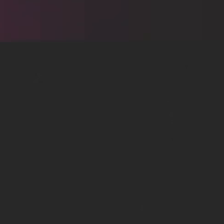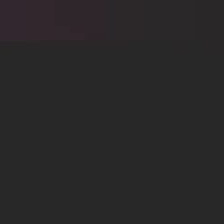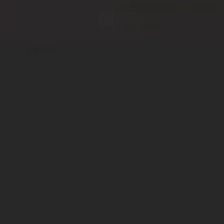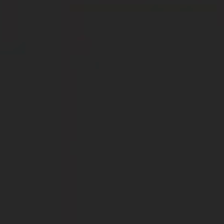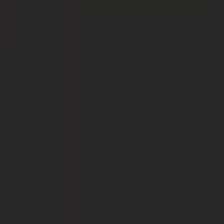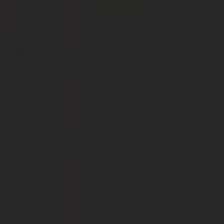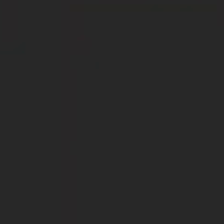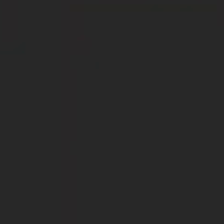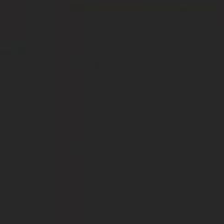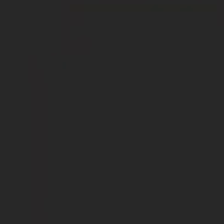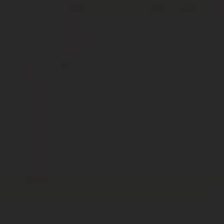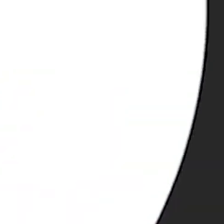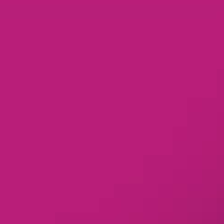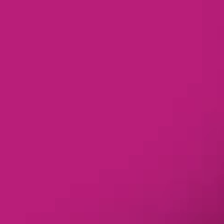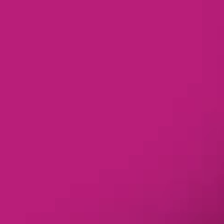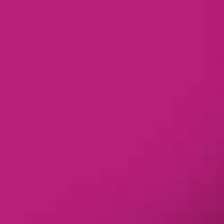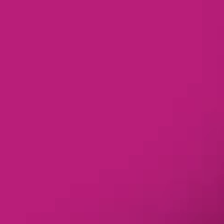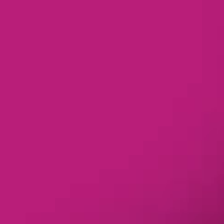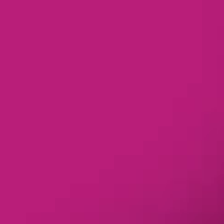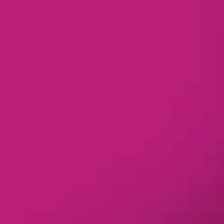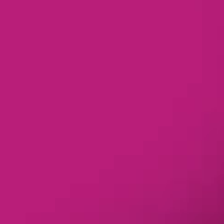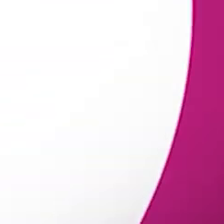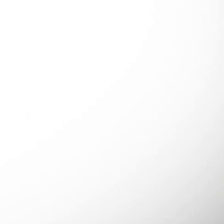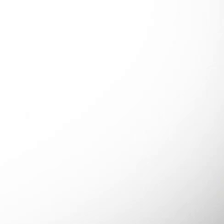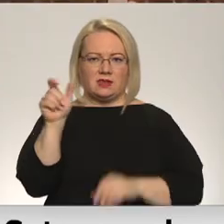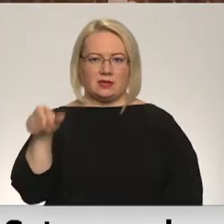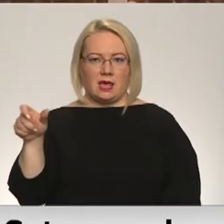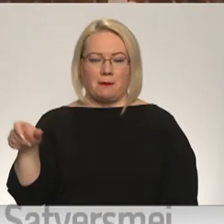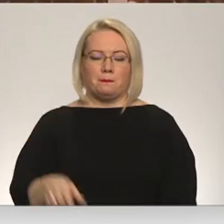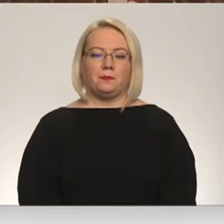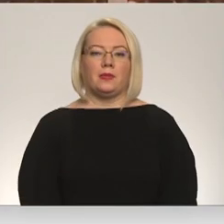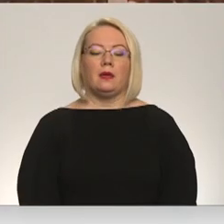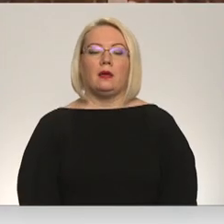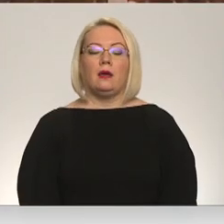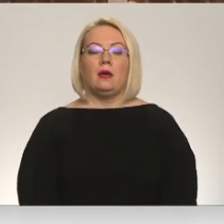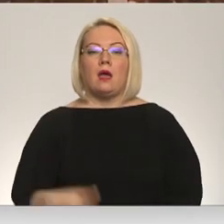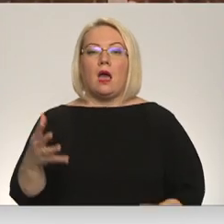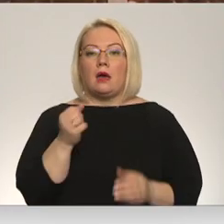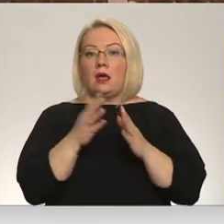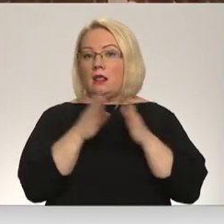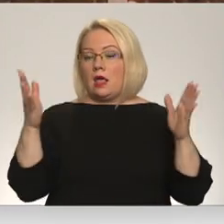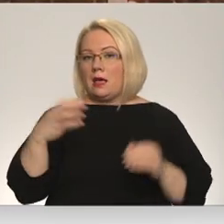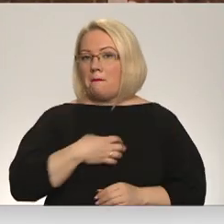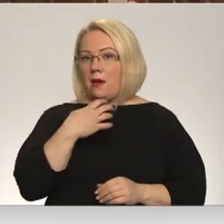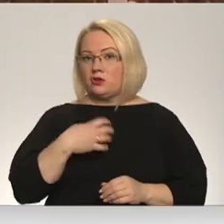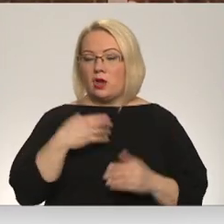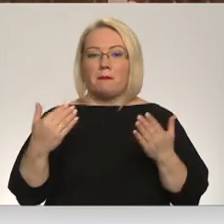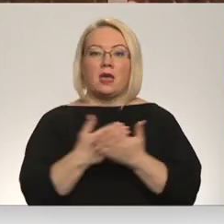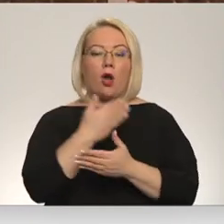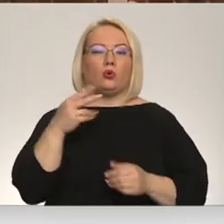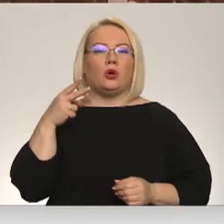Re, visi ēters ir te! Ar lielām bažām jauno 2022.